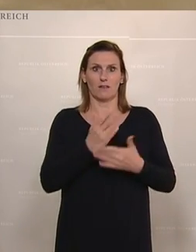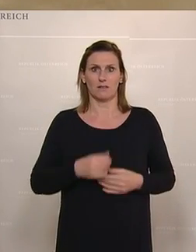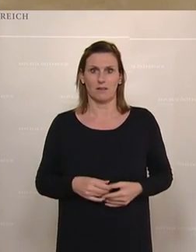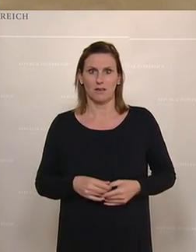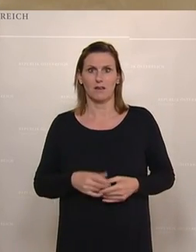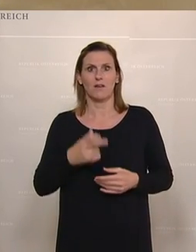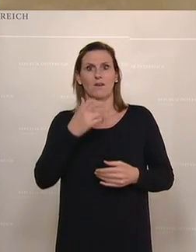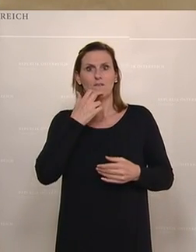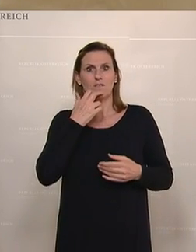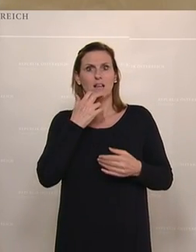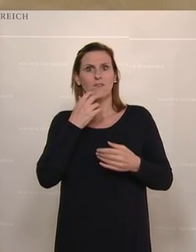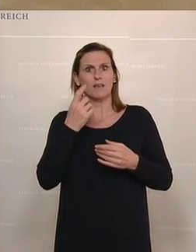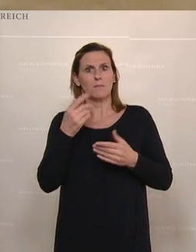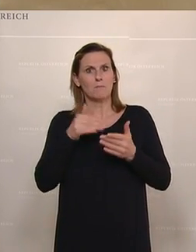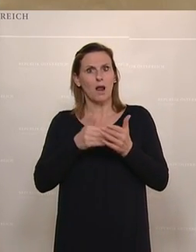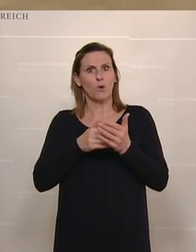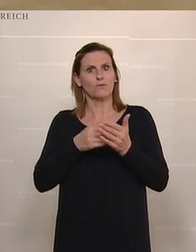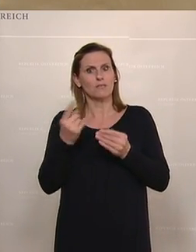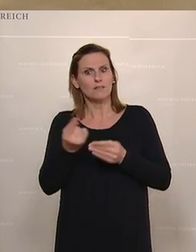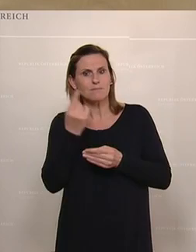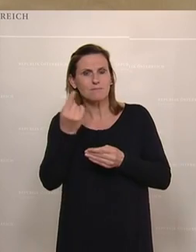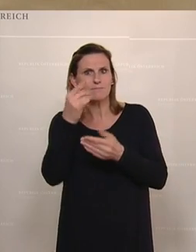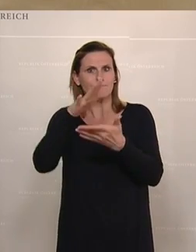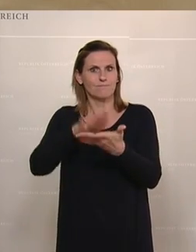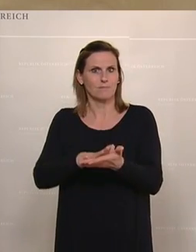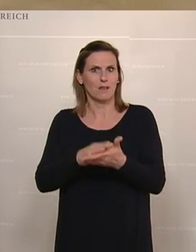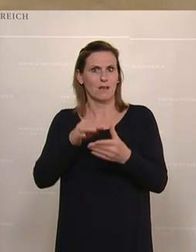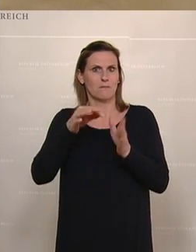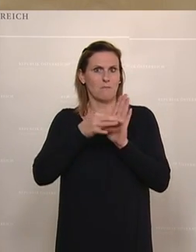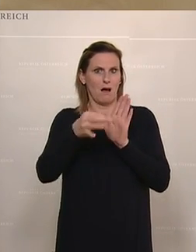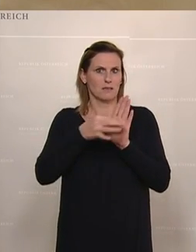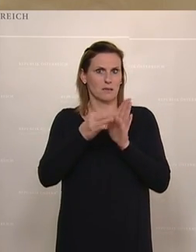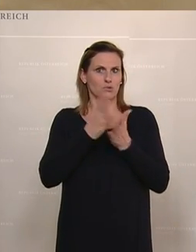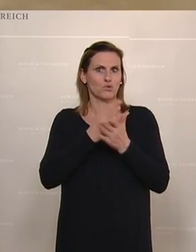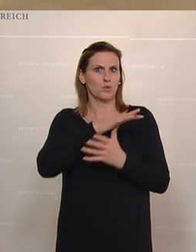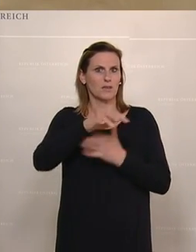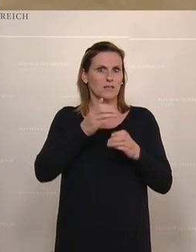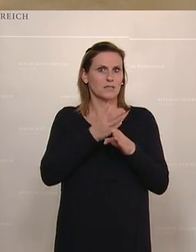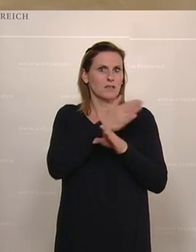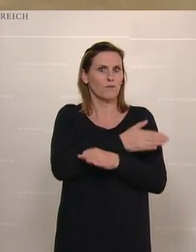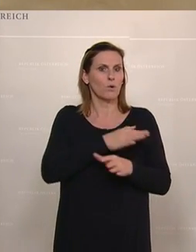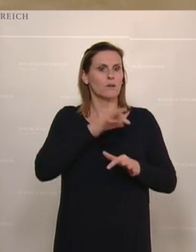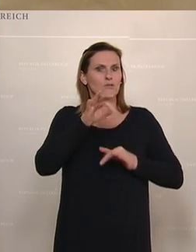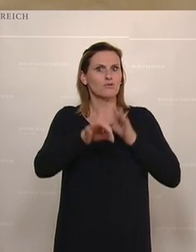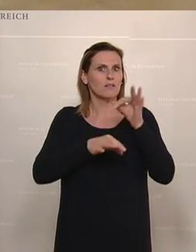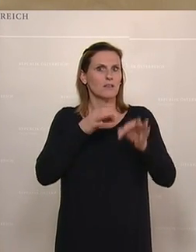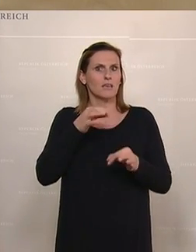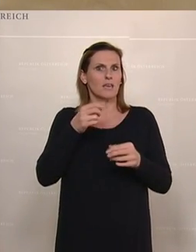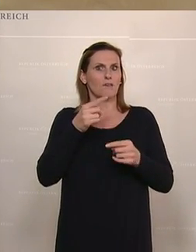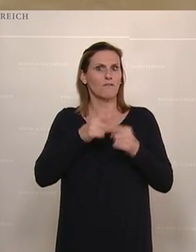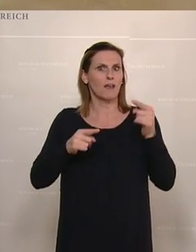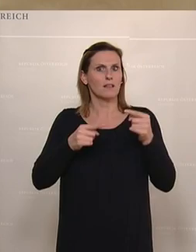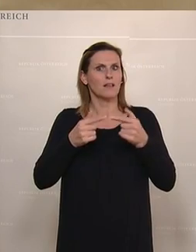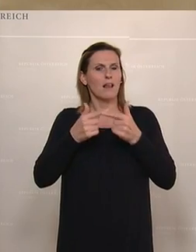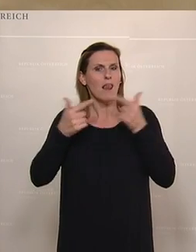verhindert, braucht kontinuierliche Maßnahmen. Bereits vor der Krise fehlt eine langfristige Strategie, mit der Kinderarmut